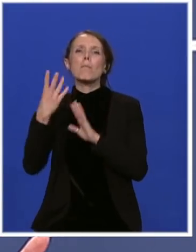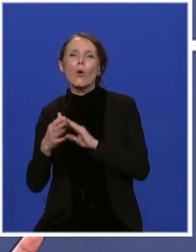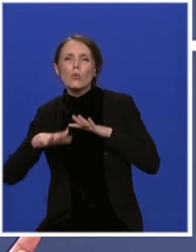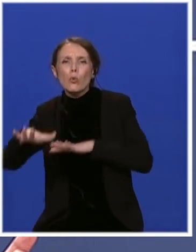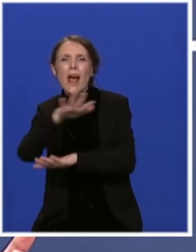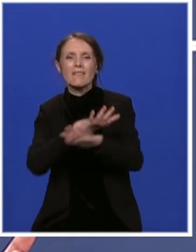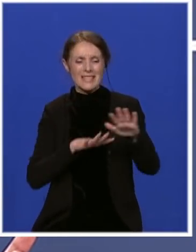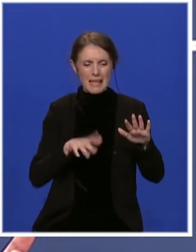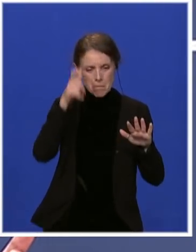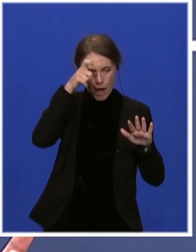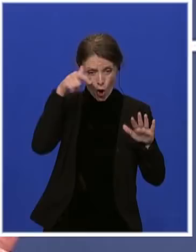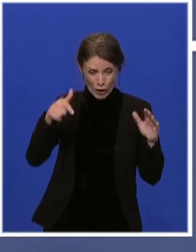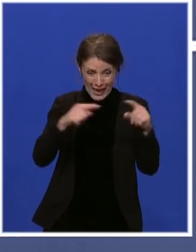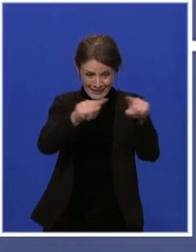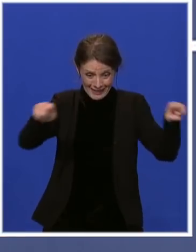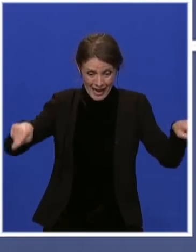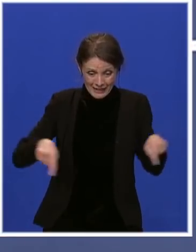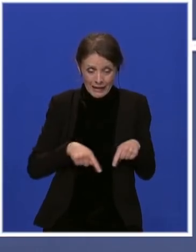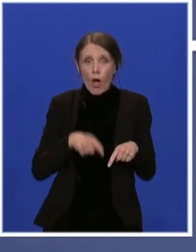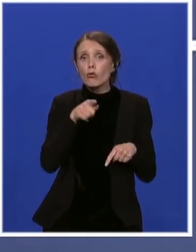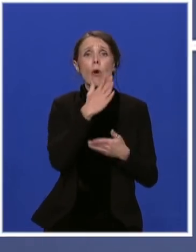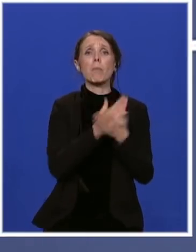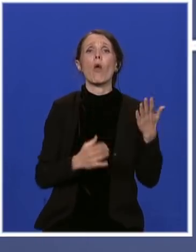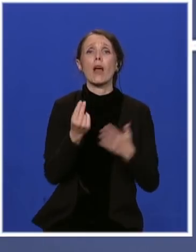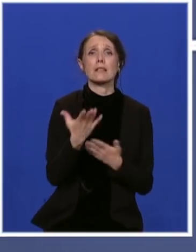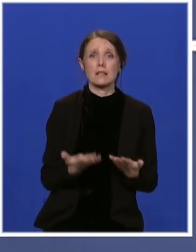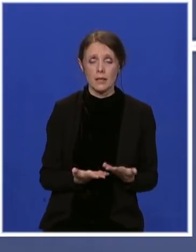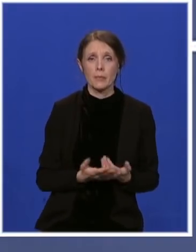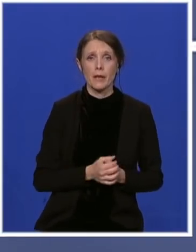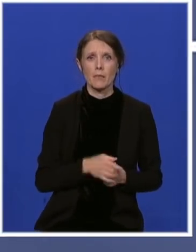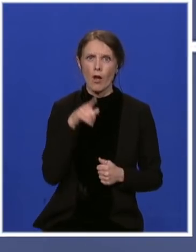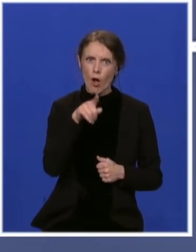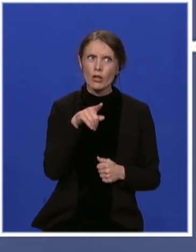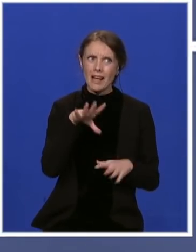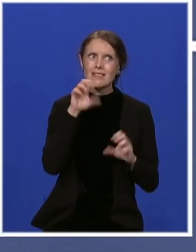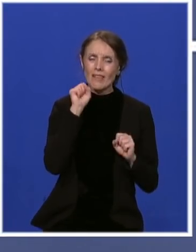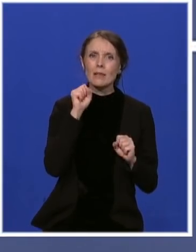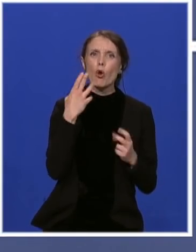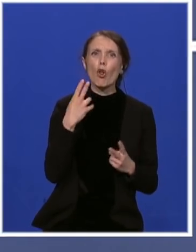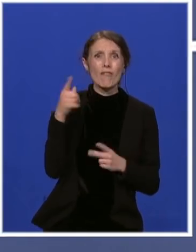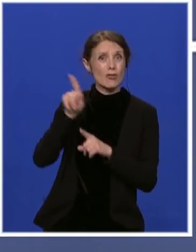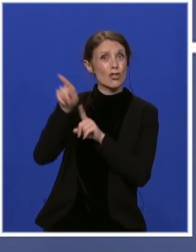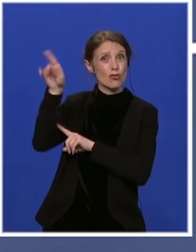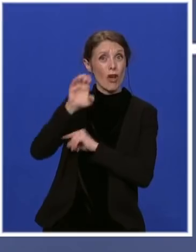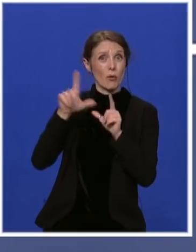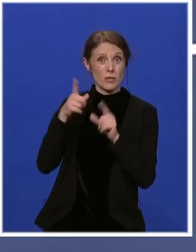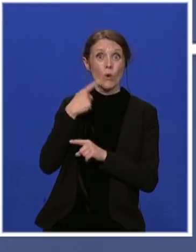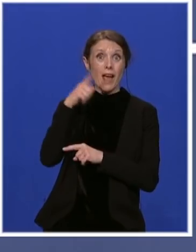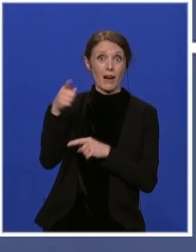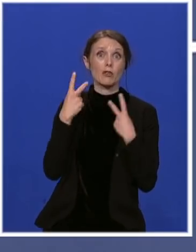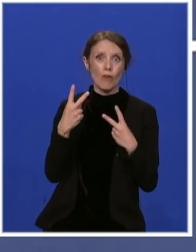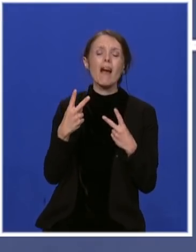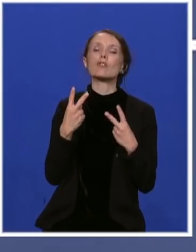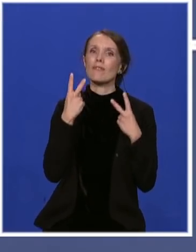Beograd, pola Srbije. I onda shvatite koliko je važno i to na čemu vi iz Evropi insistirate, a to je da ulažemo